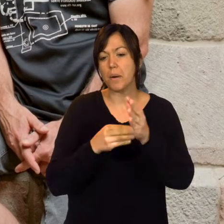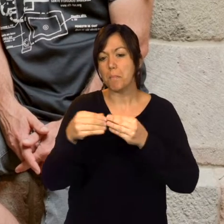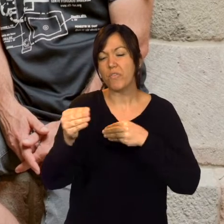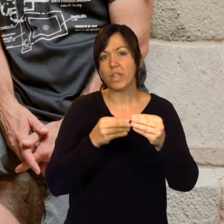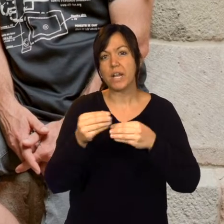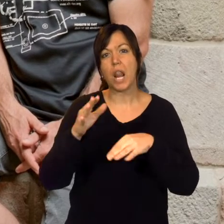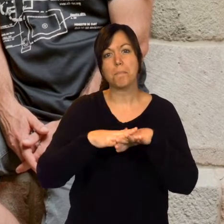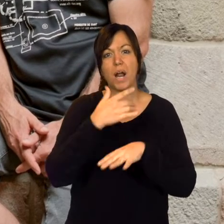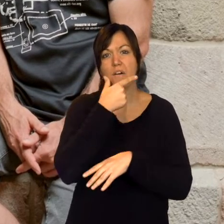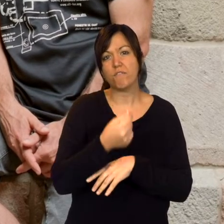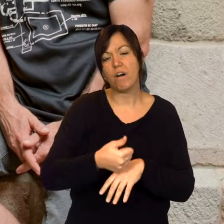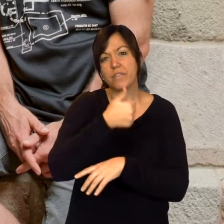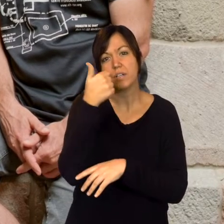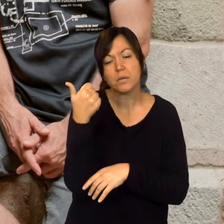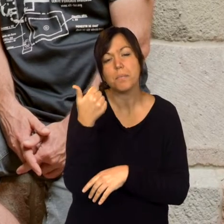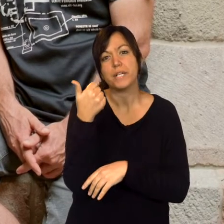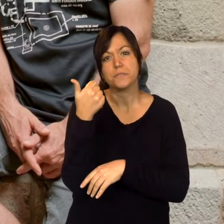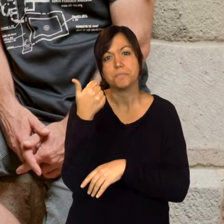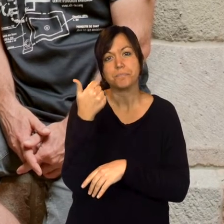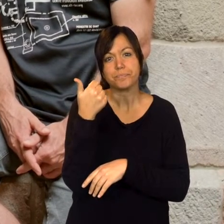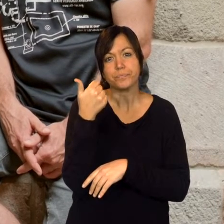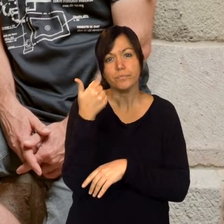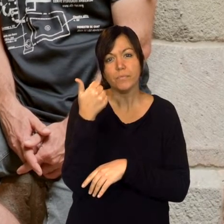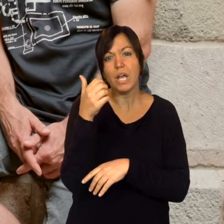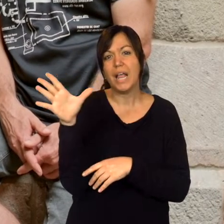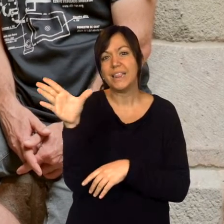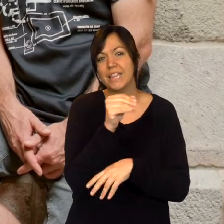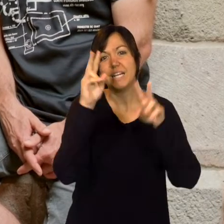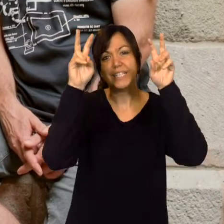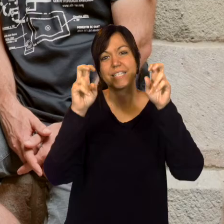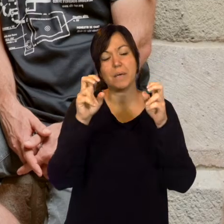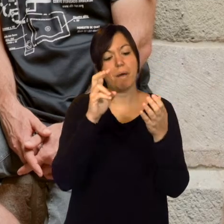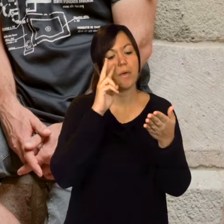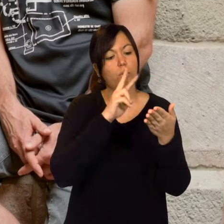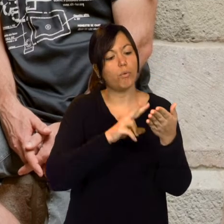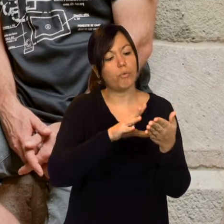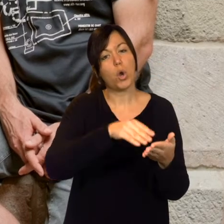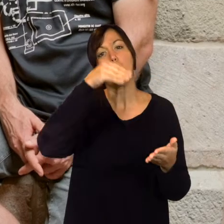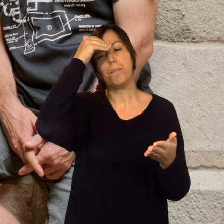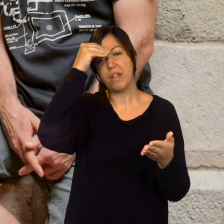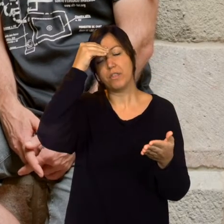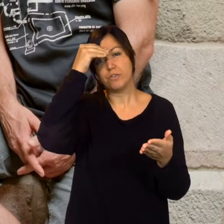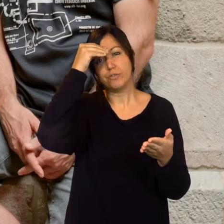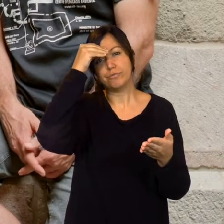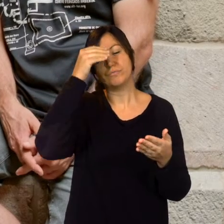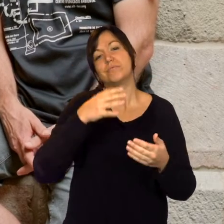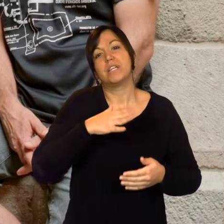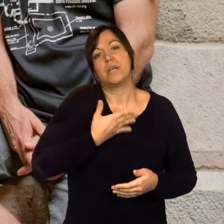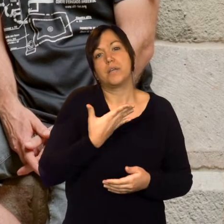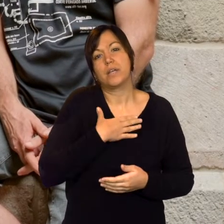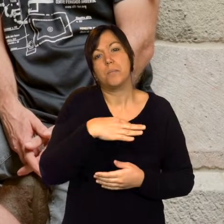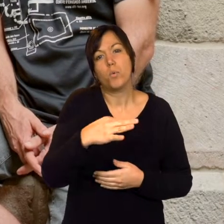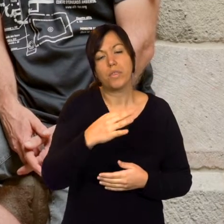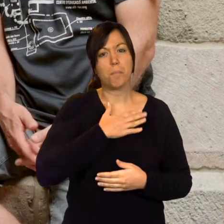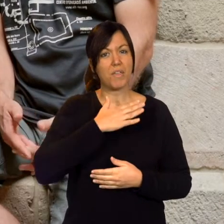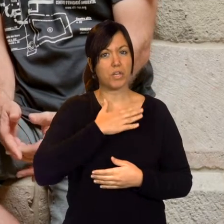materials per facilitar tot el que seria la comprensió i fer viure el